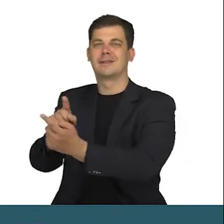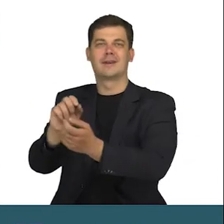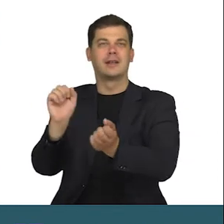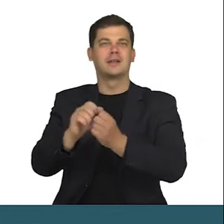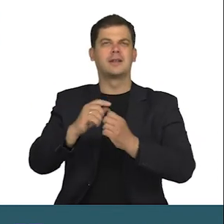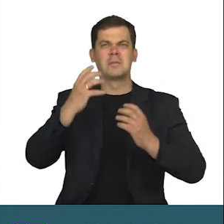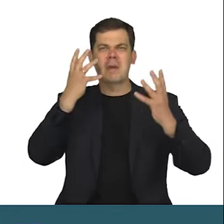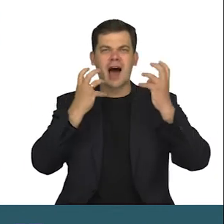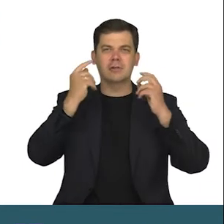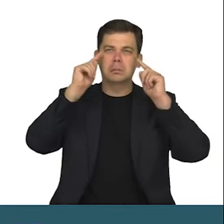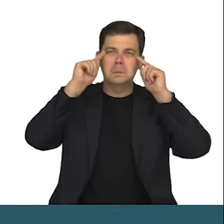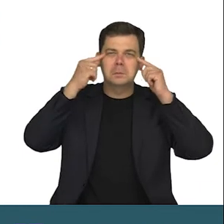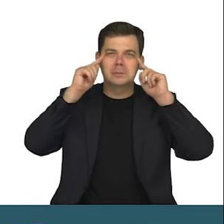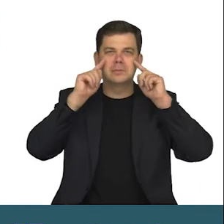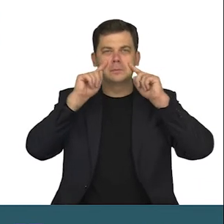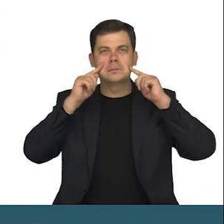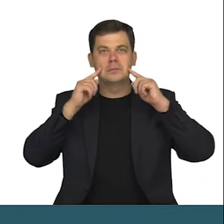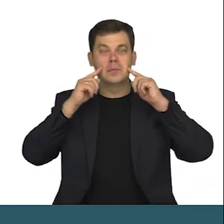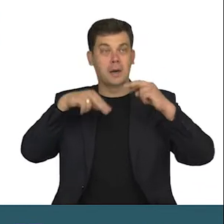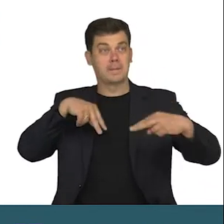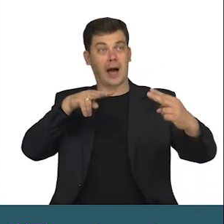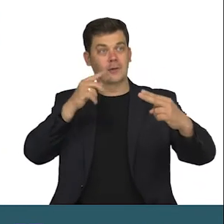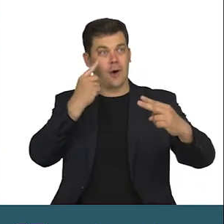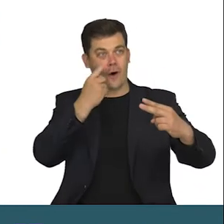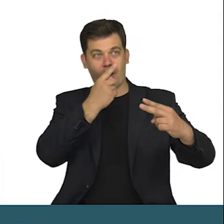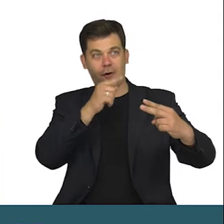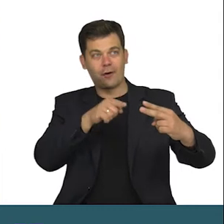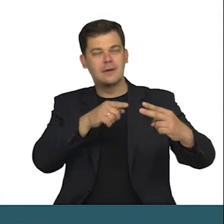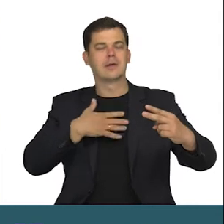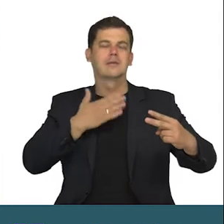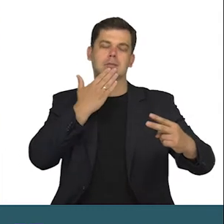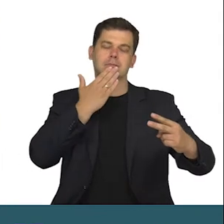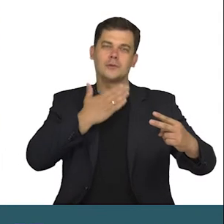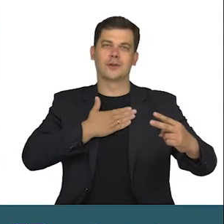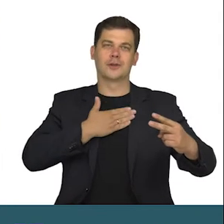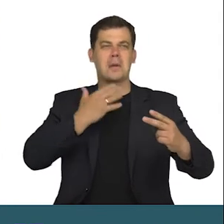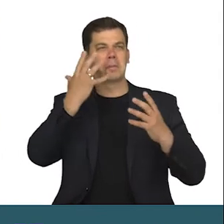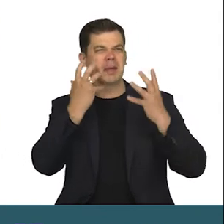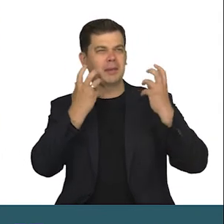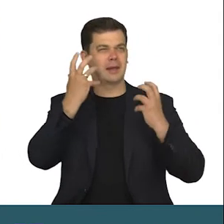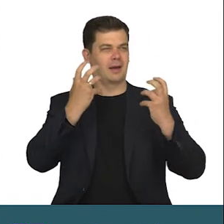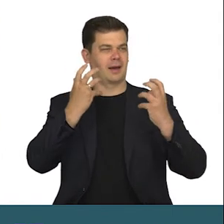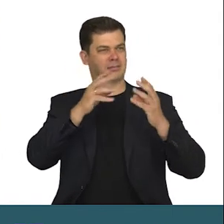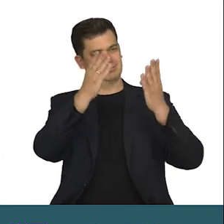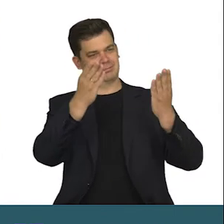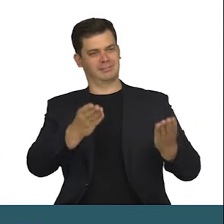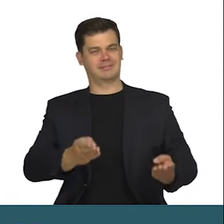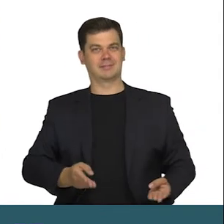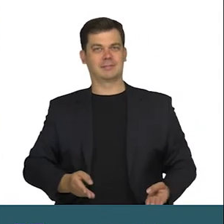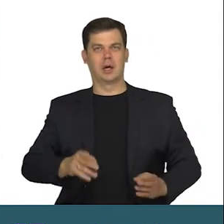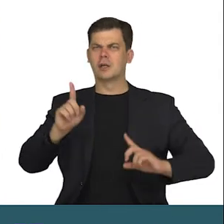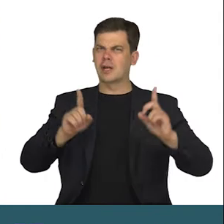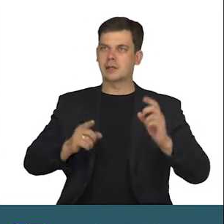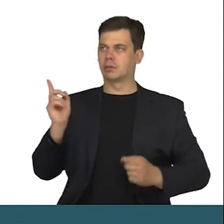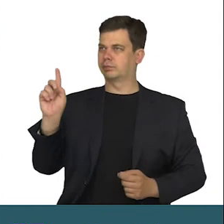zmarszczek. Patrzeć w oczy. Mimikę układ. Gdzie niegdzie przenikają